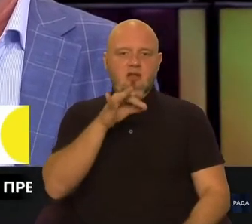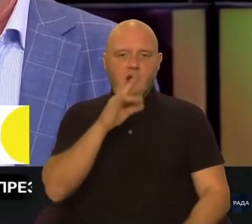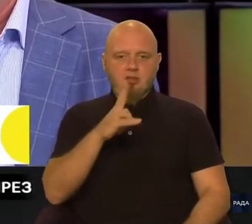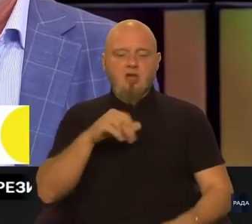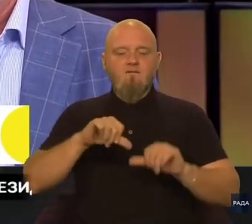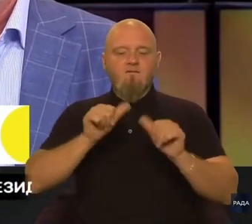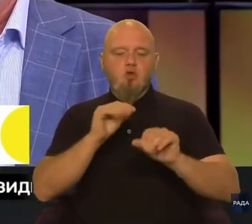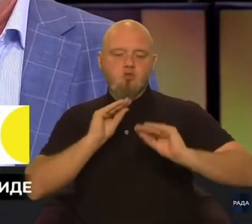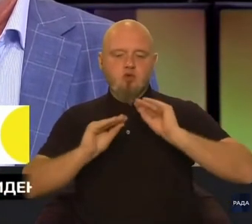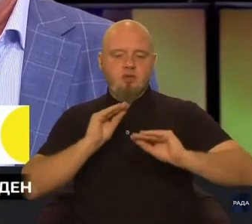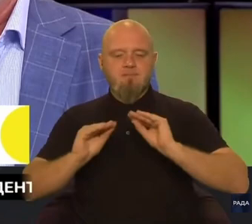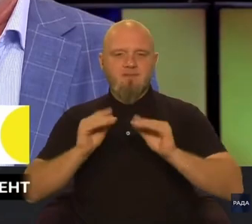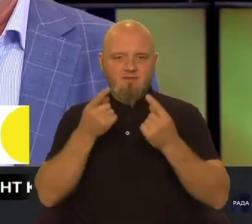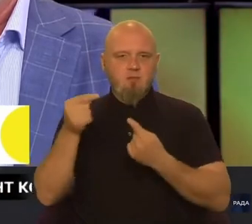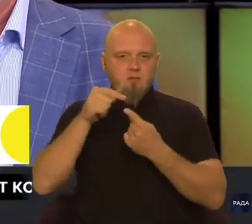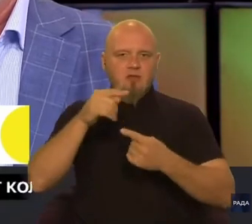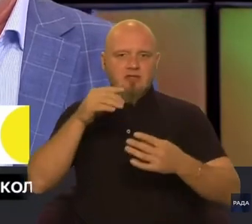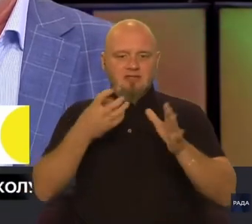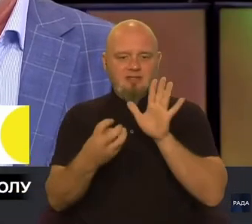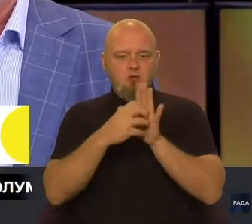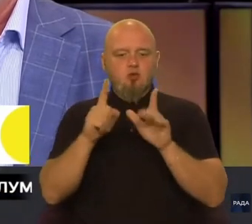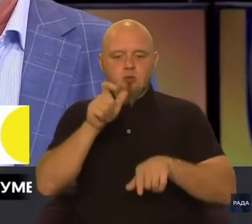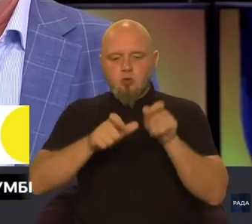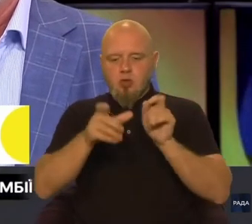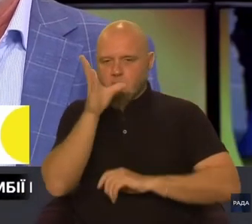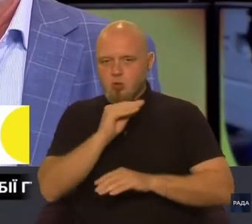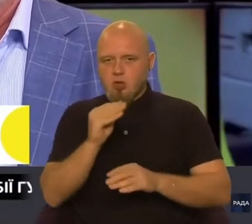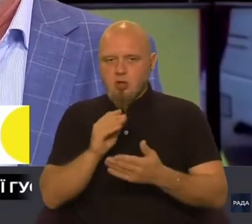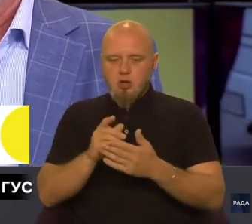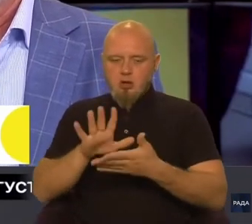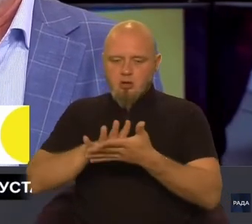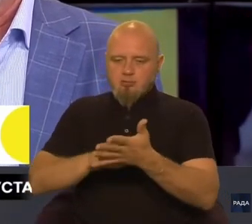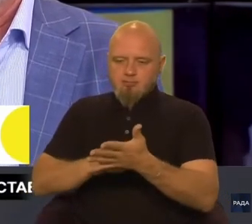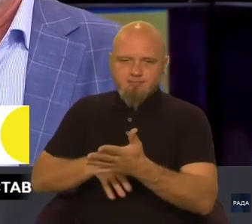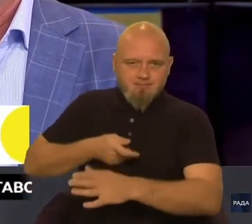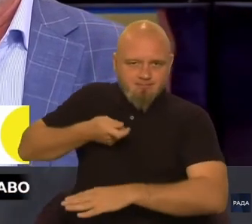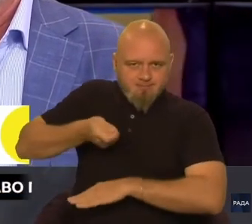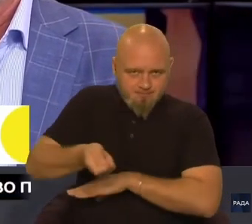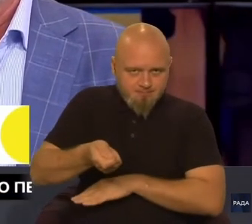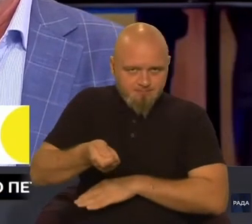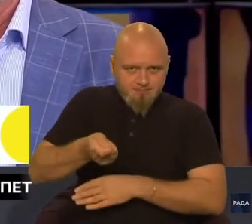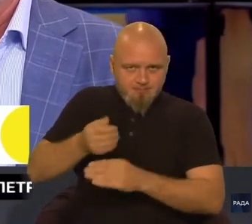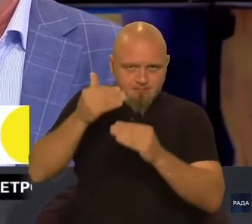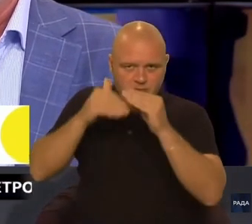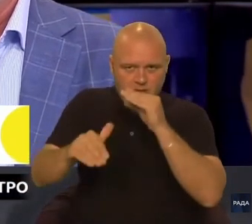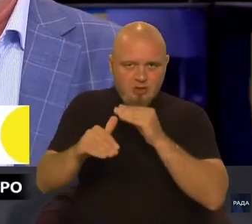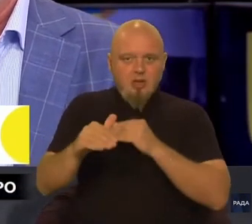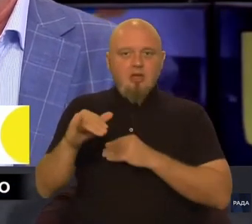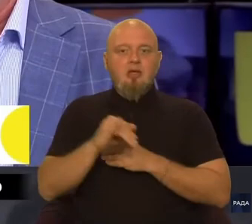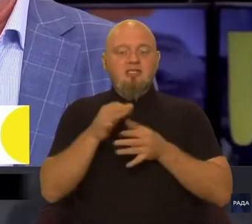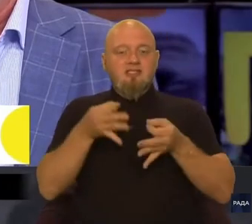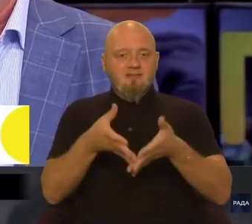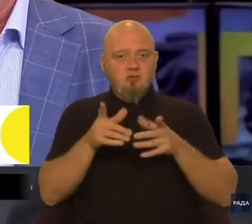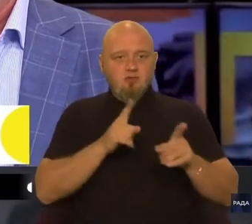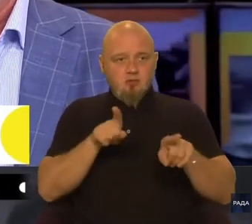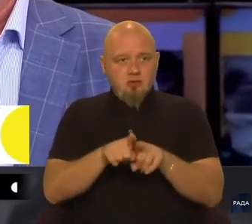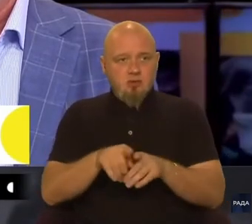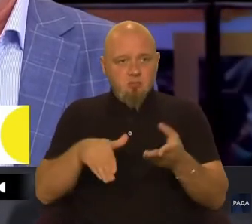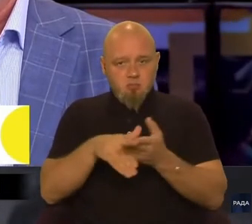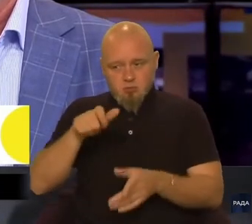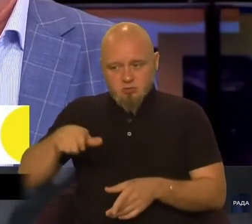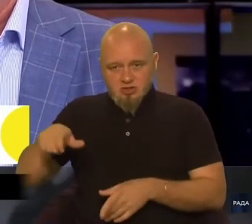вже відповідний застосунок, щоб люди могли податися на заявку. І, звісно, що такі